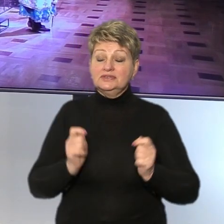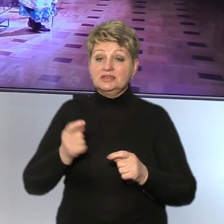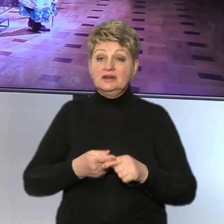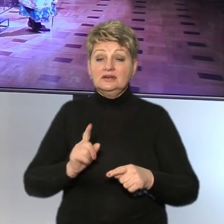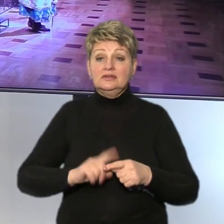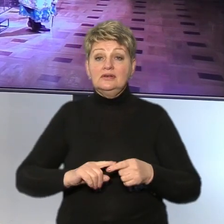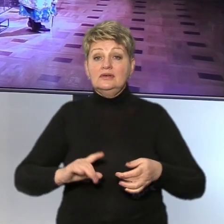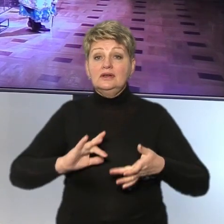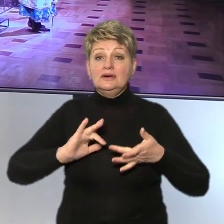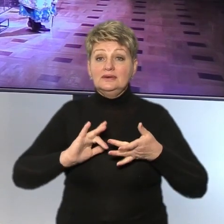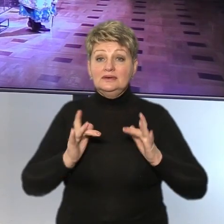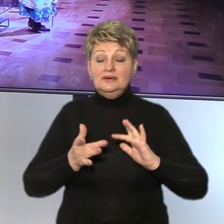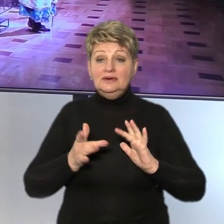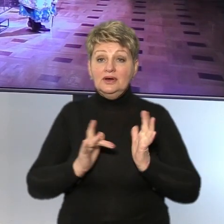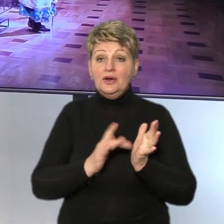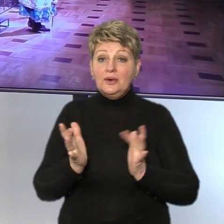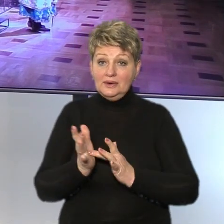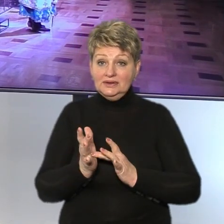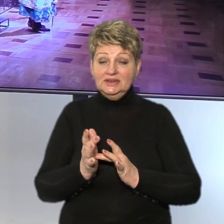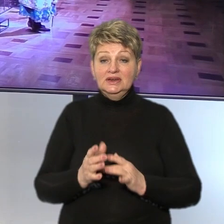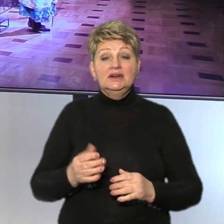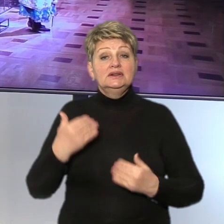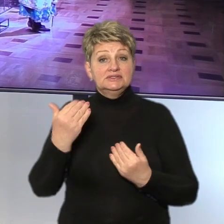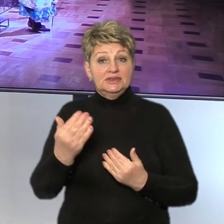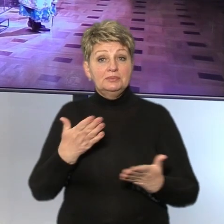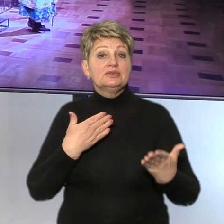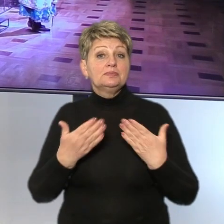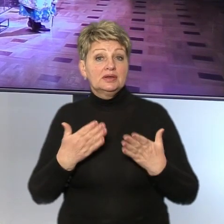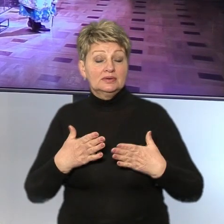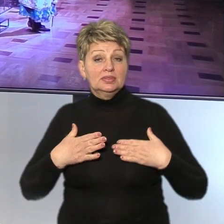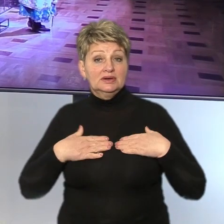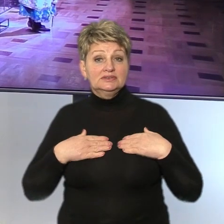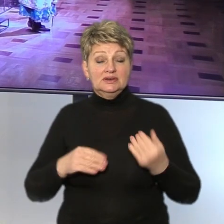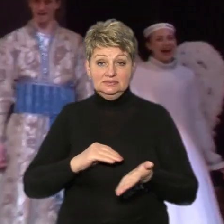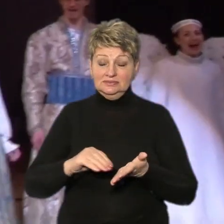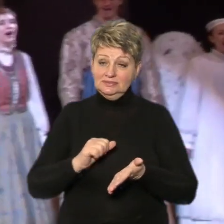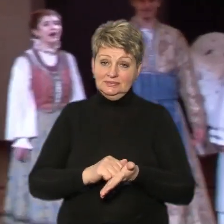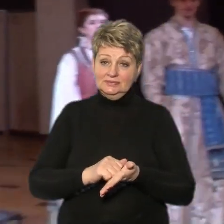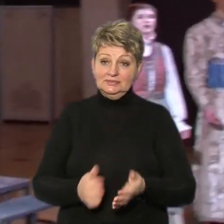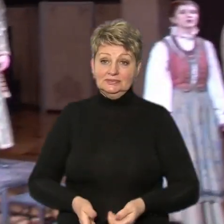головний режисер театру Станіслав Садакліїв. З ним спілкувалася наша Наталія Черкашенко.